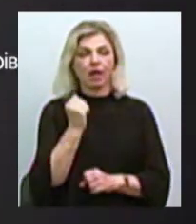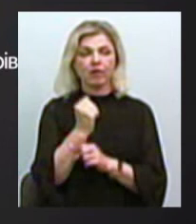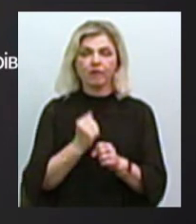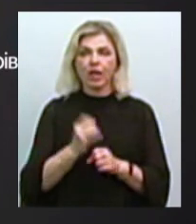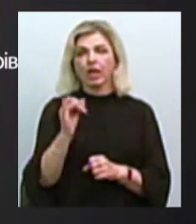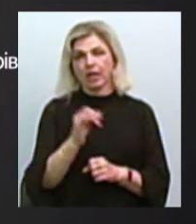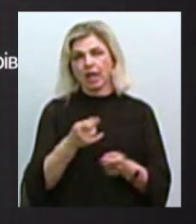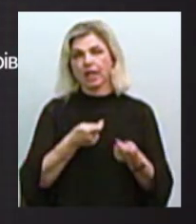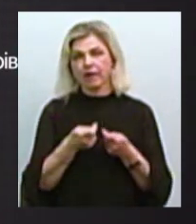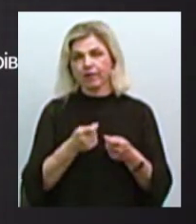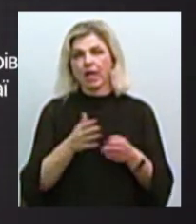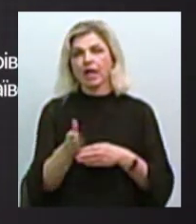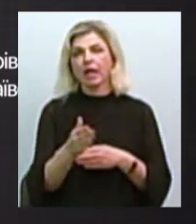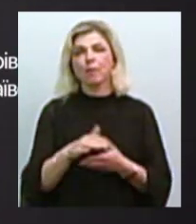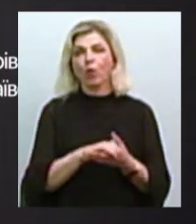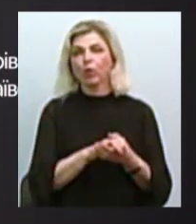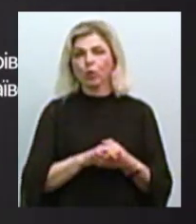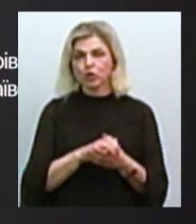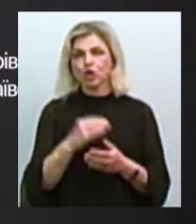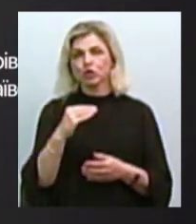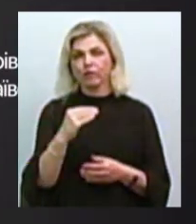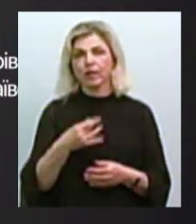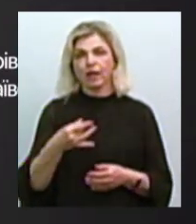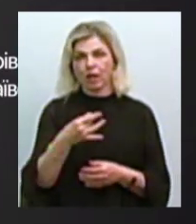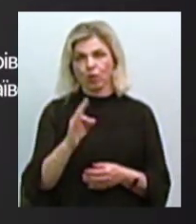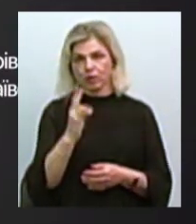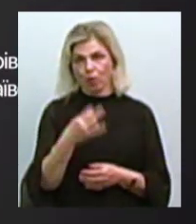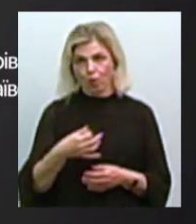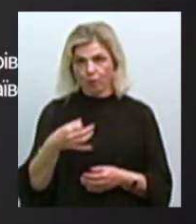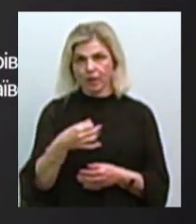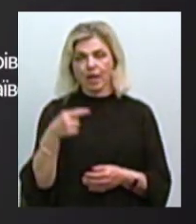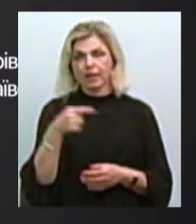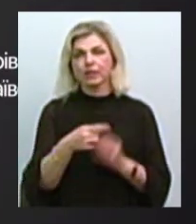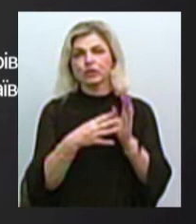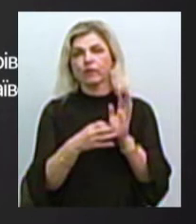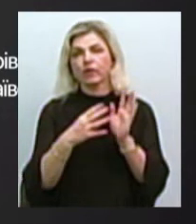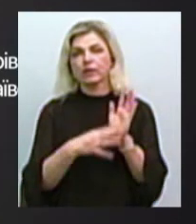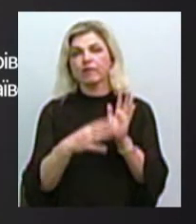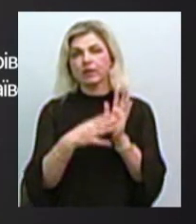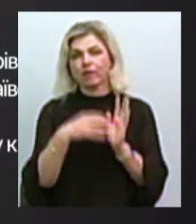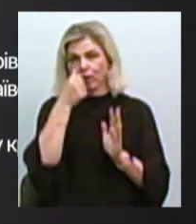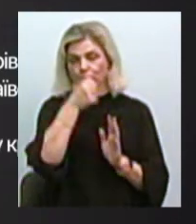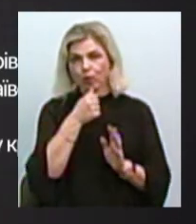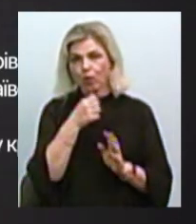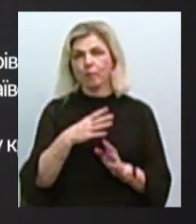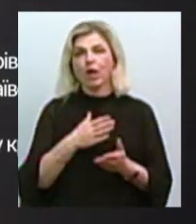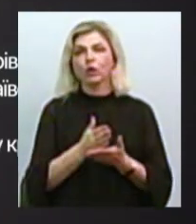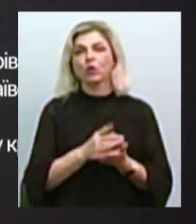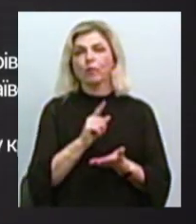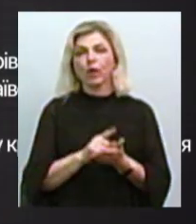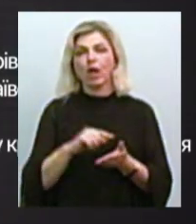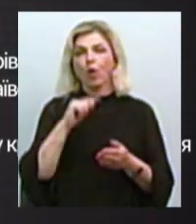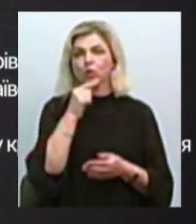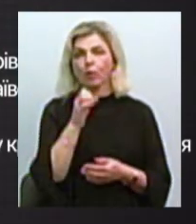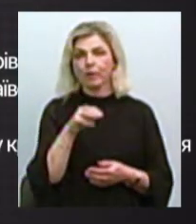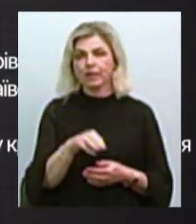посадах Рибколгоспу Жовтневого району Миколаївської області. У 1999 році обіймав посаду економіста